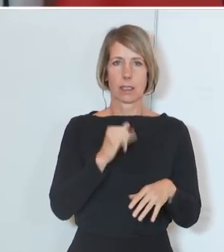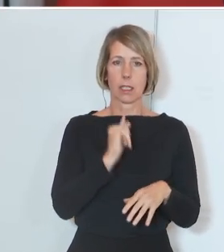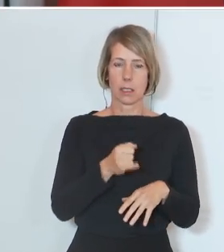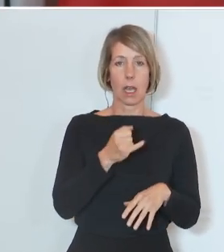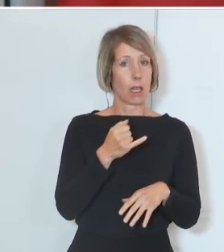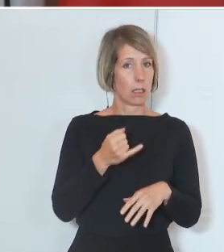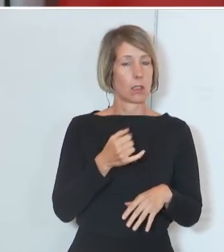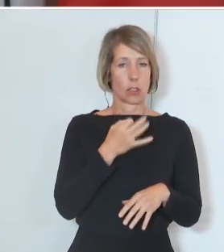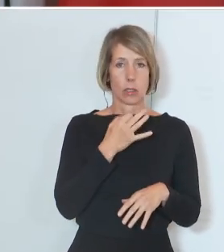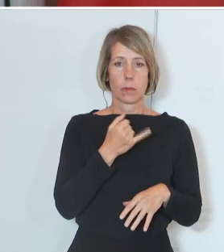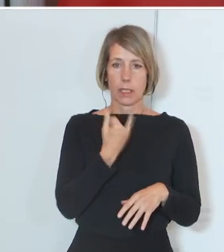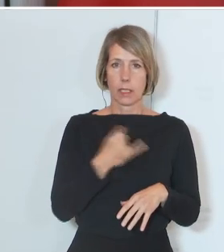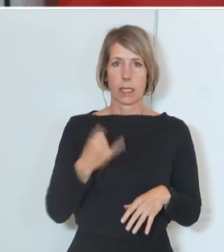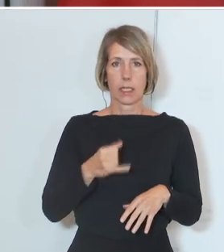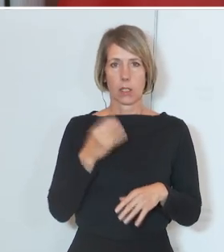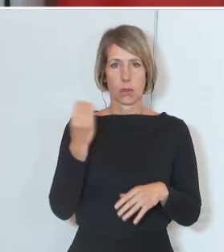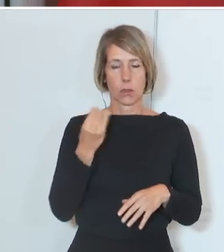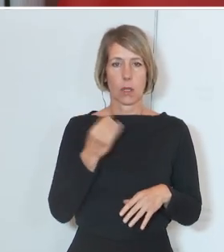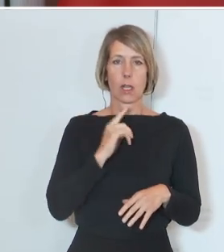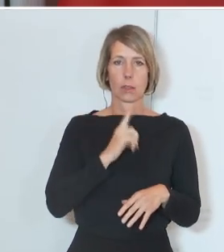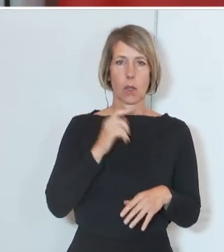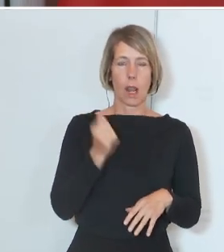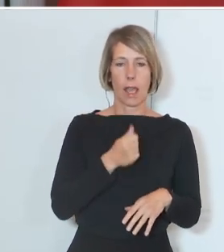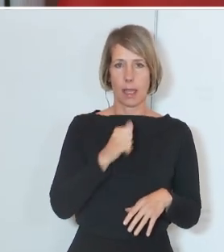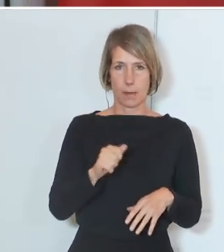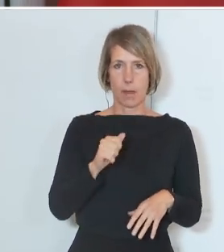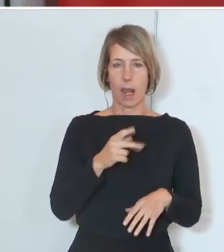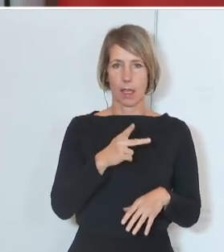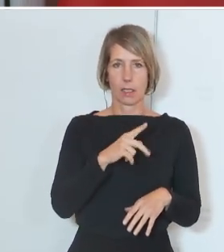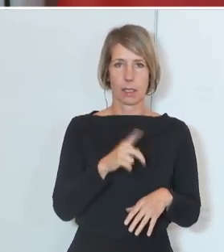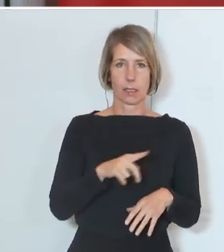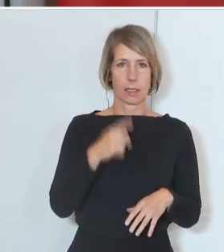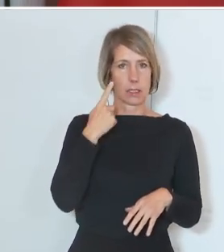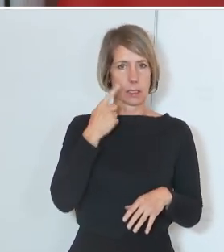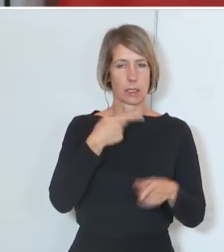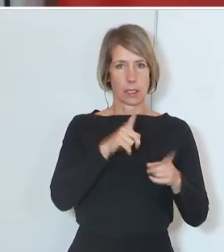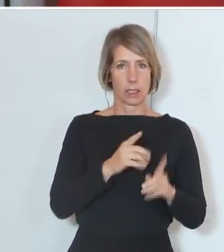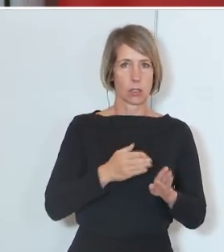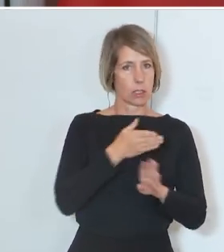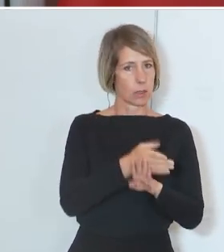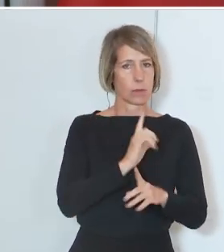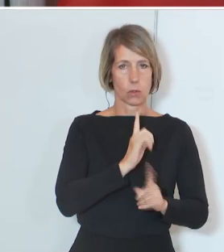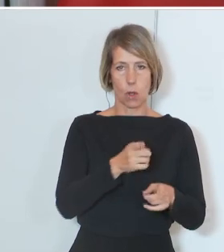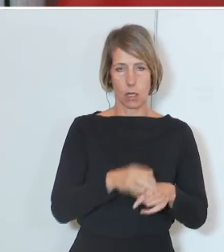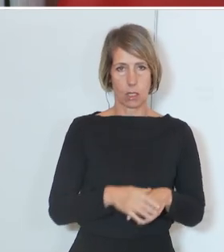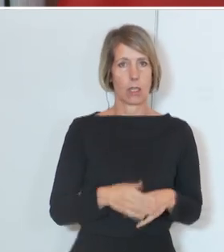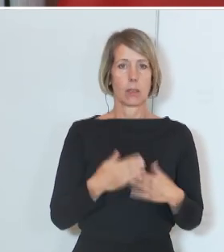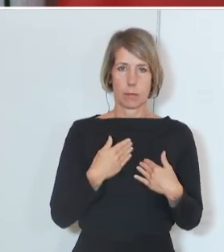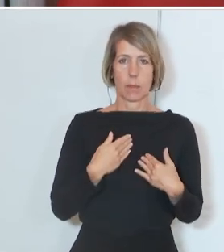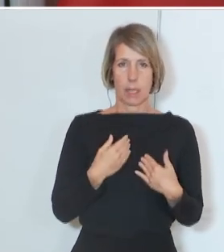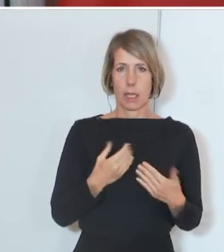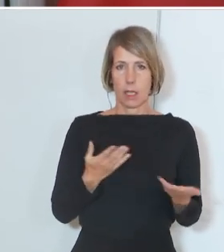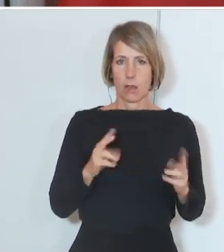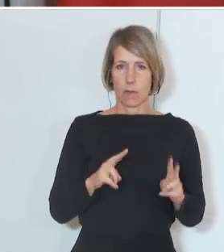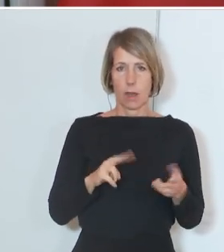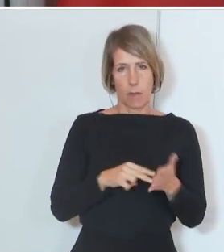Schülerin, jeder Schüler einmal in seiner schulischen Laufbahn eine KZ-Gedenkstätte besuchen. Das ist auch weiterhin sozusagen